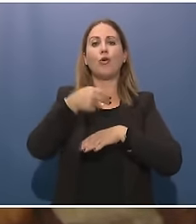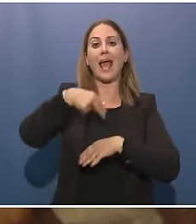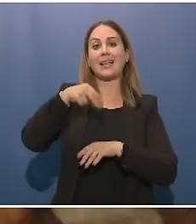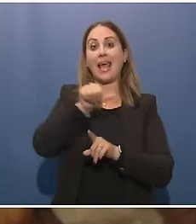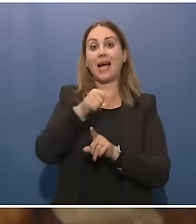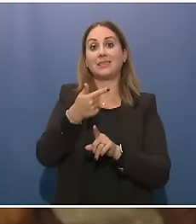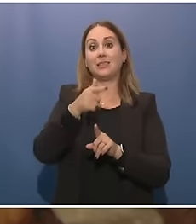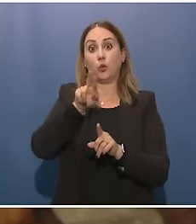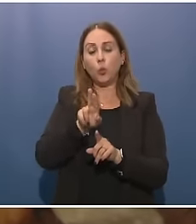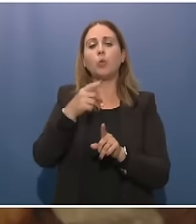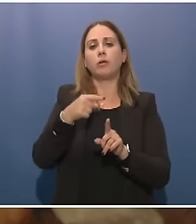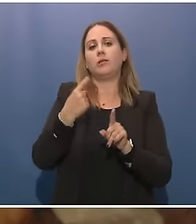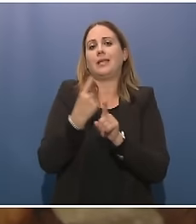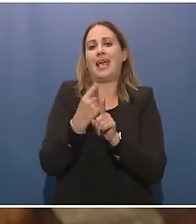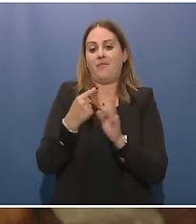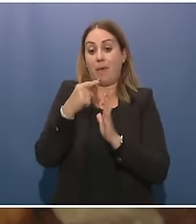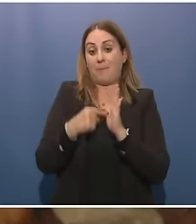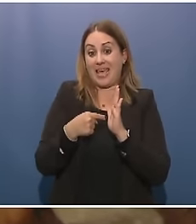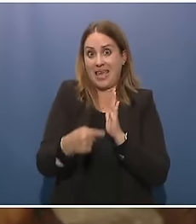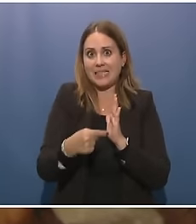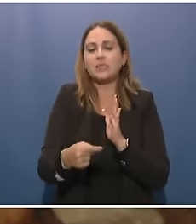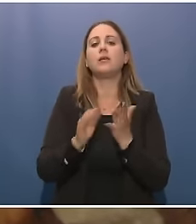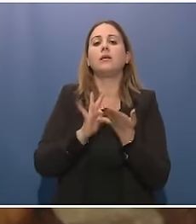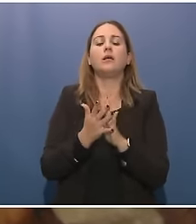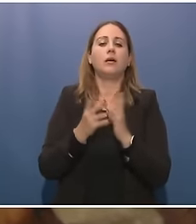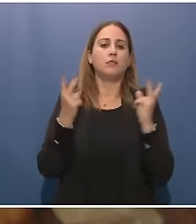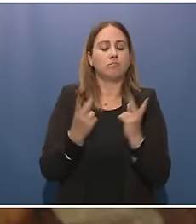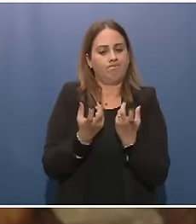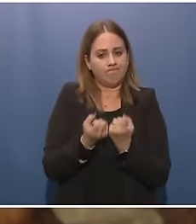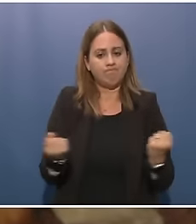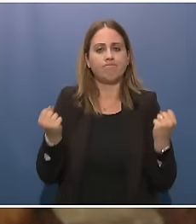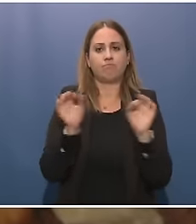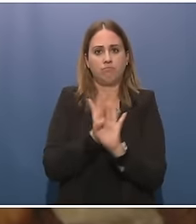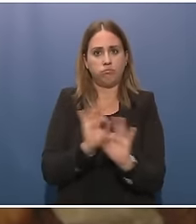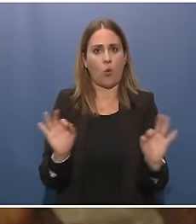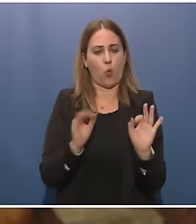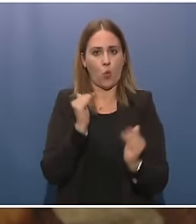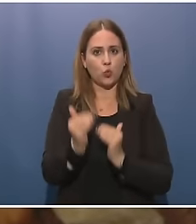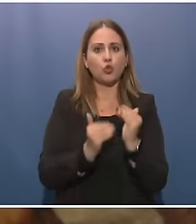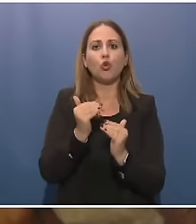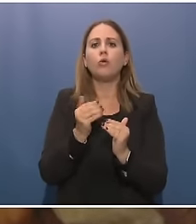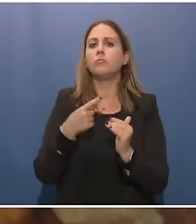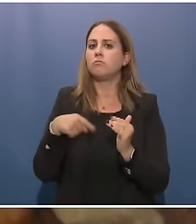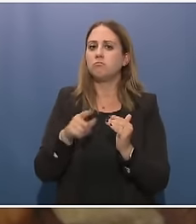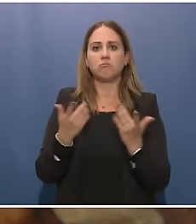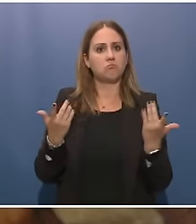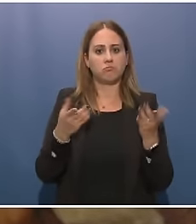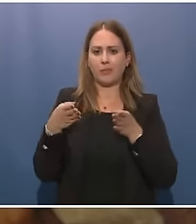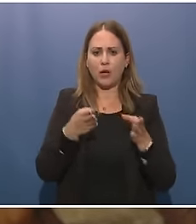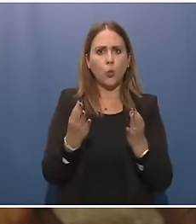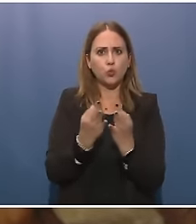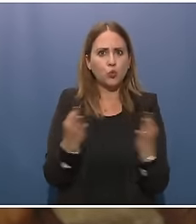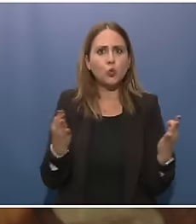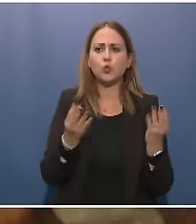avveniriti e siamo senz'altro sulla buona strada per fornire i nostri 40 miliardi di